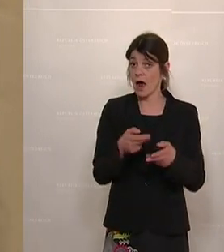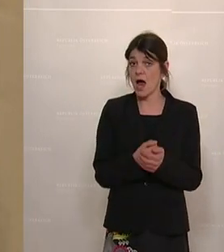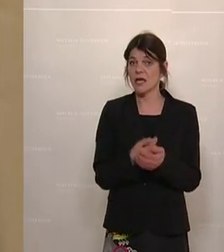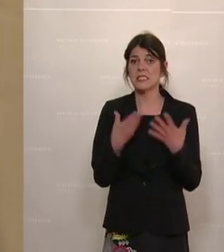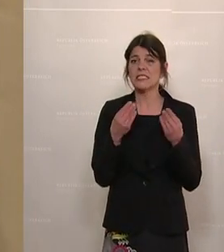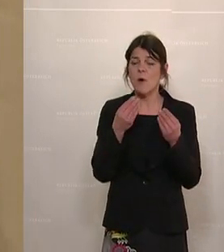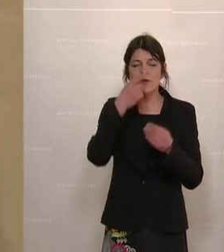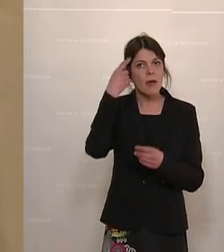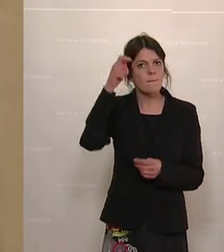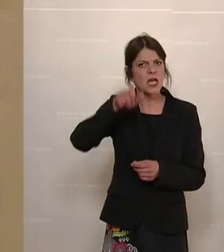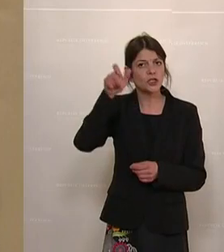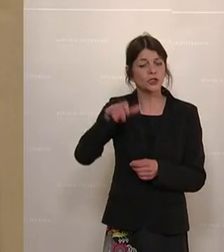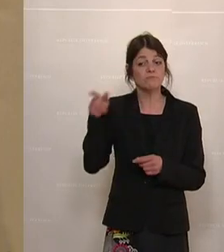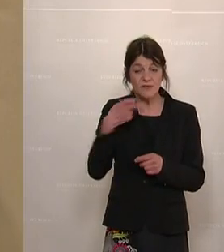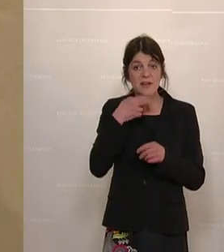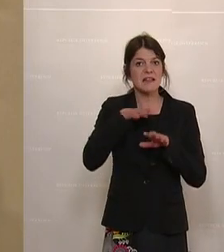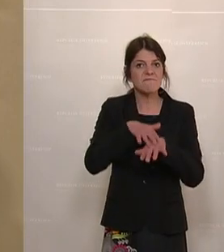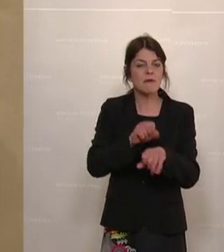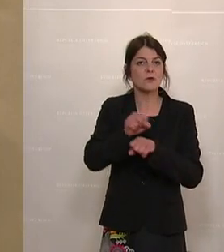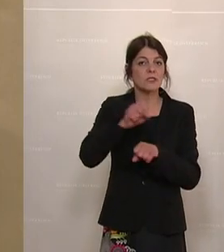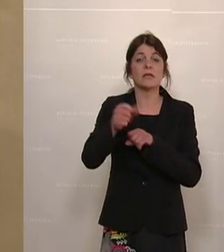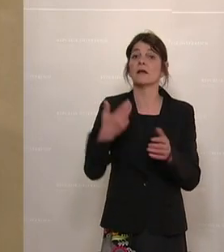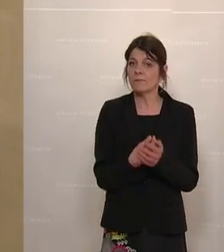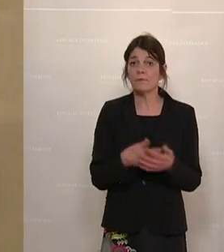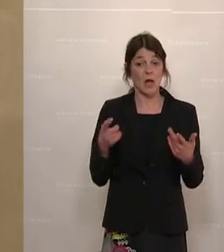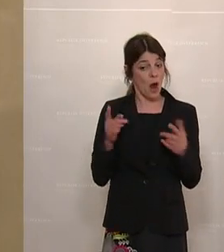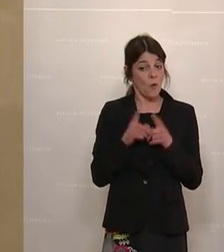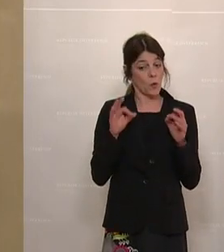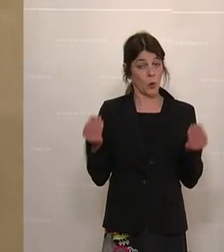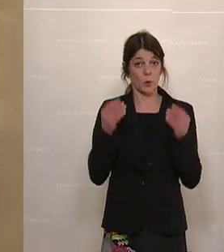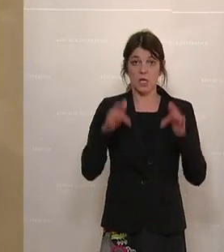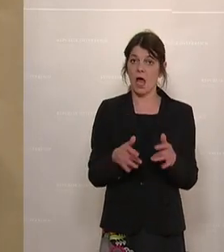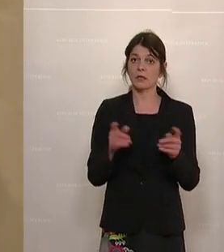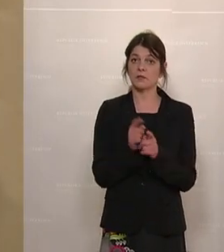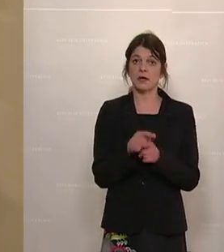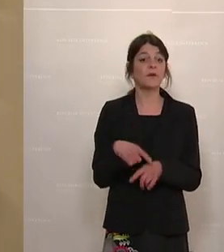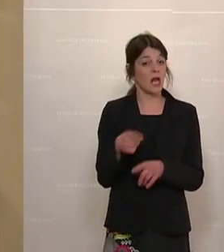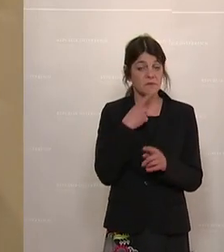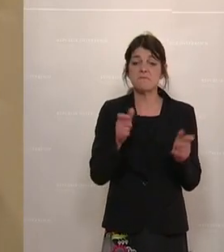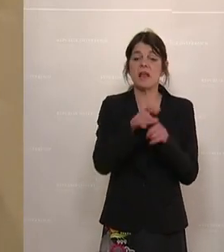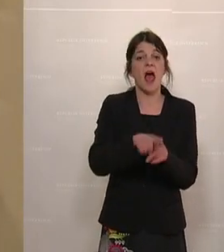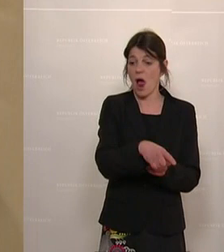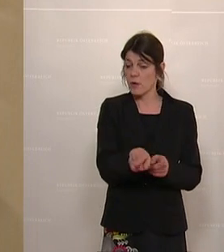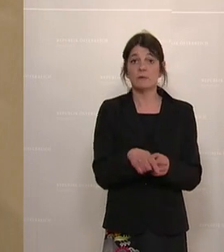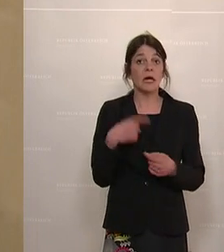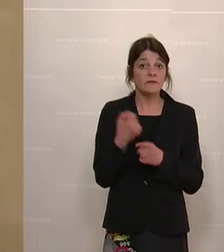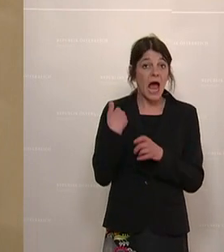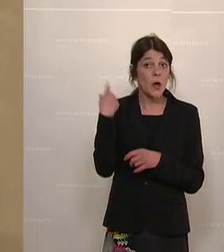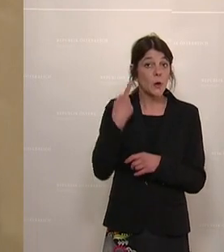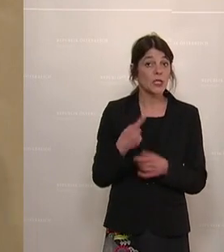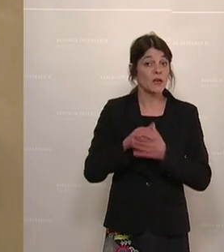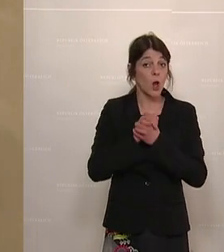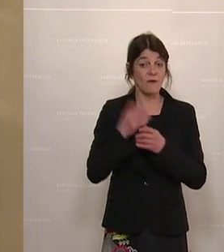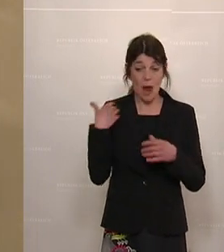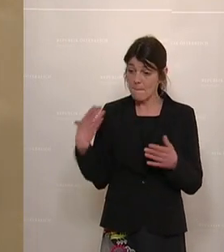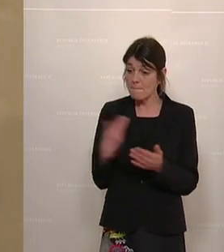werden so viele Menschen, die dorthin gehen und die aus sehr guten Gründen dorthin gehen, in Geislauf genommen. Ich habe selbst jüdische Freunde, die mitmarschiert